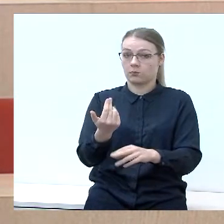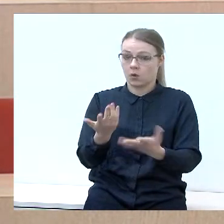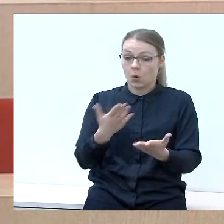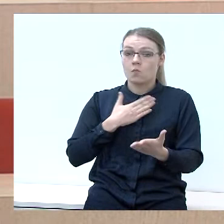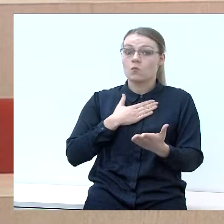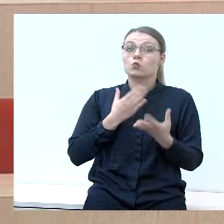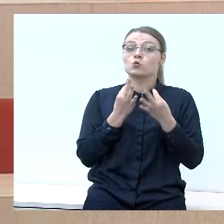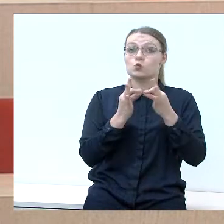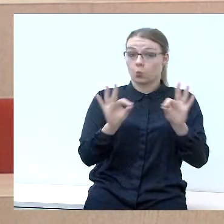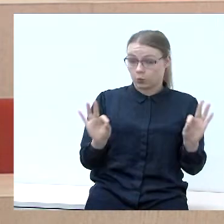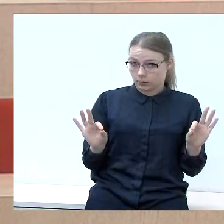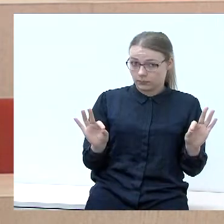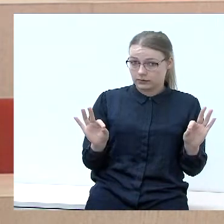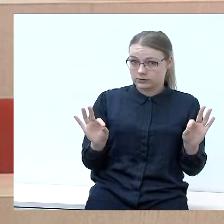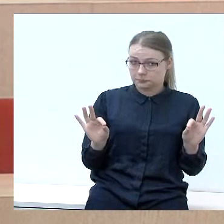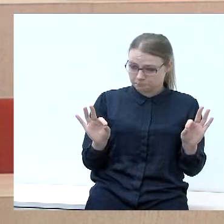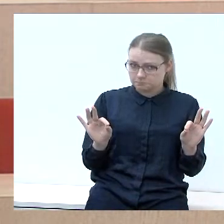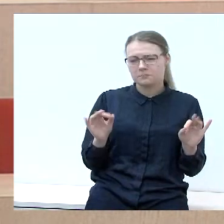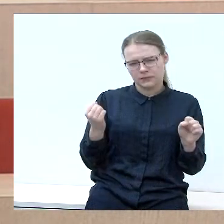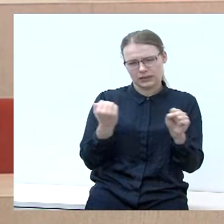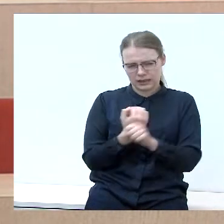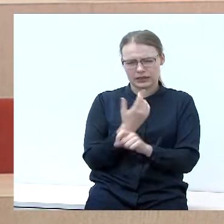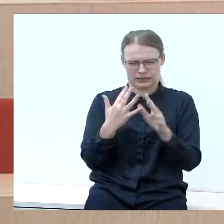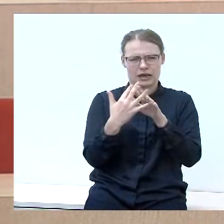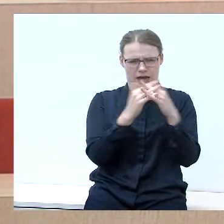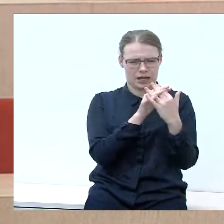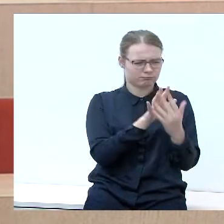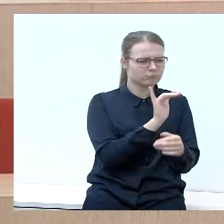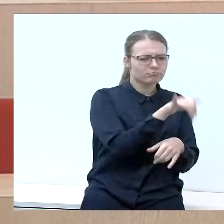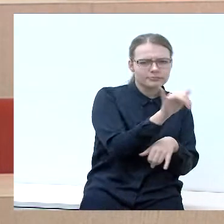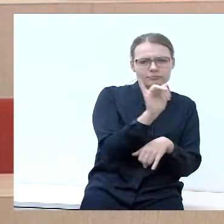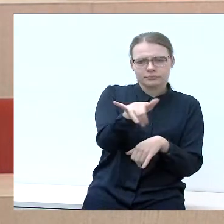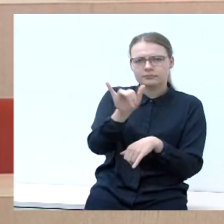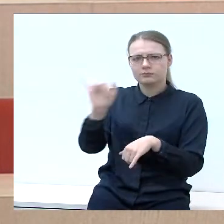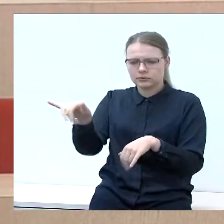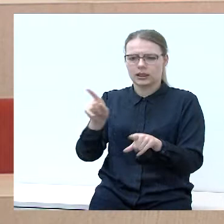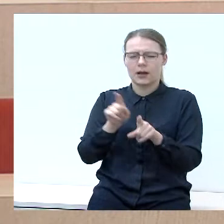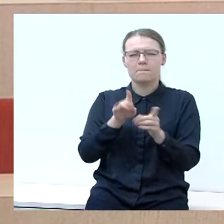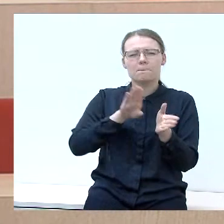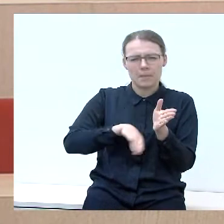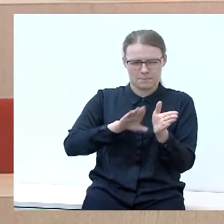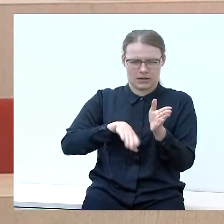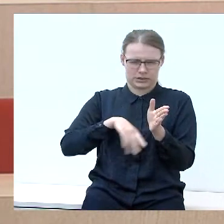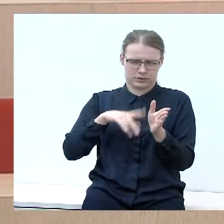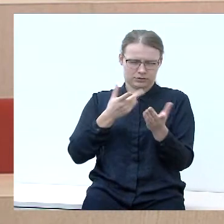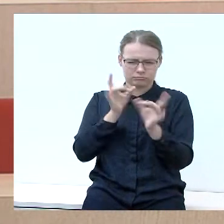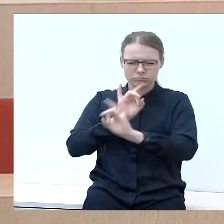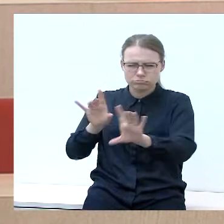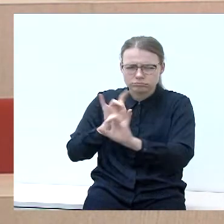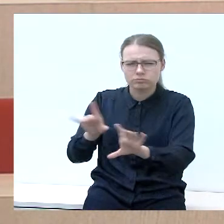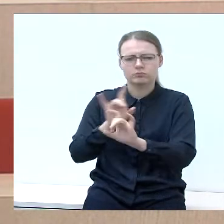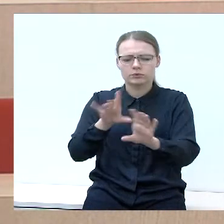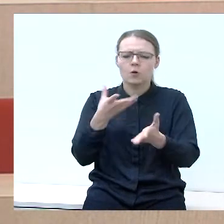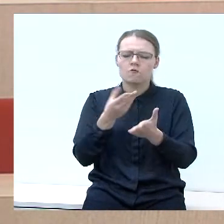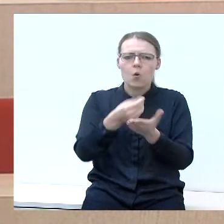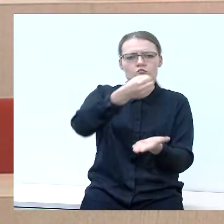tuomet gal aplankykime tą kiekvieną kaimą ir žmogui suprantamą kalbą, paaiškim, kaip mūsų tas biudžetas